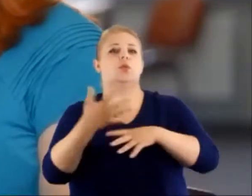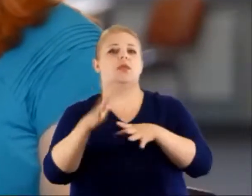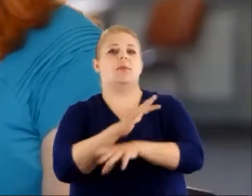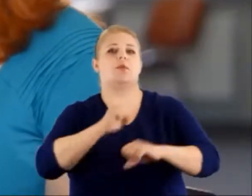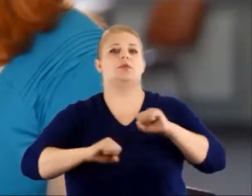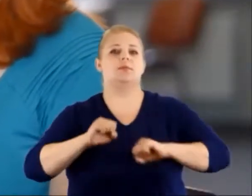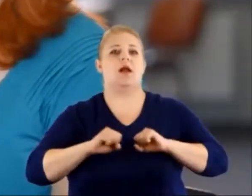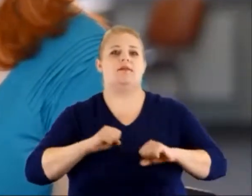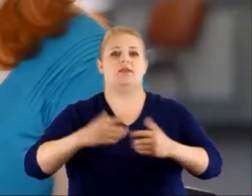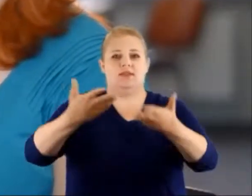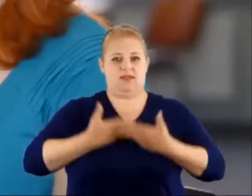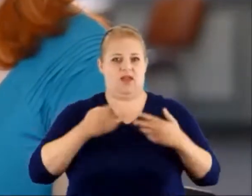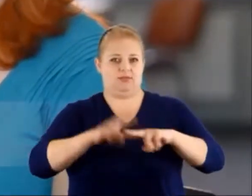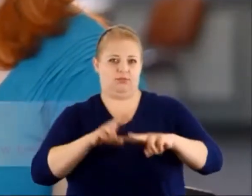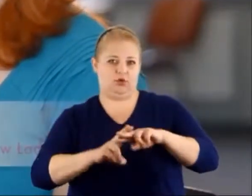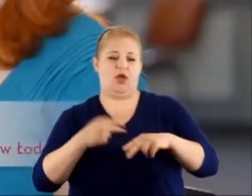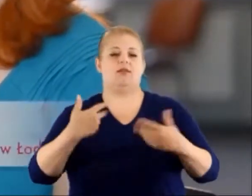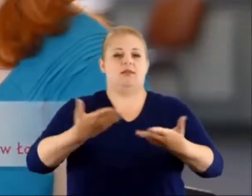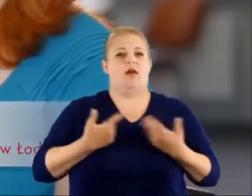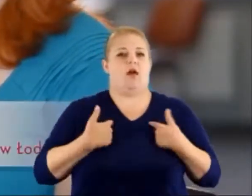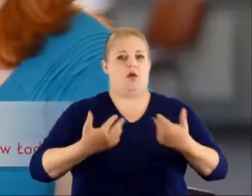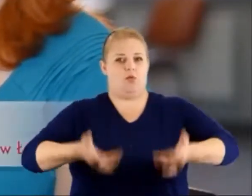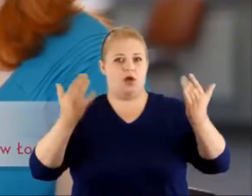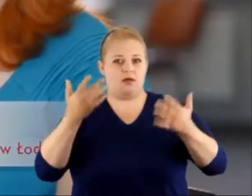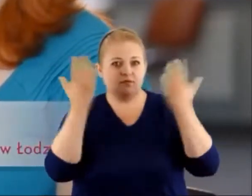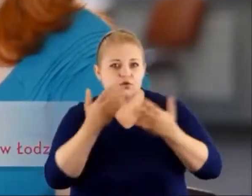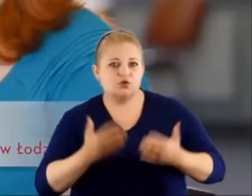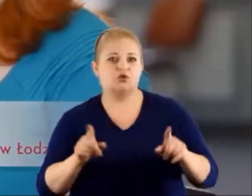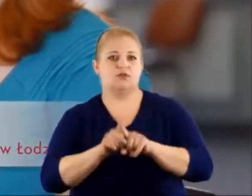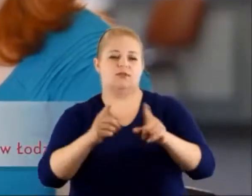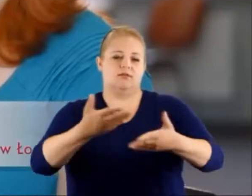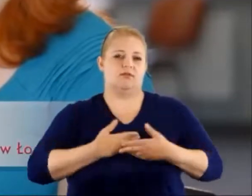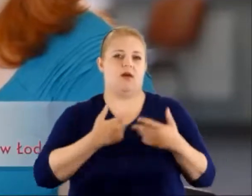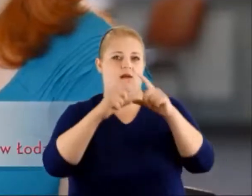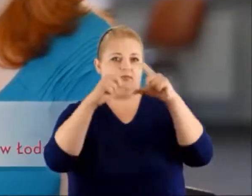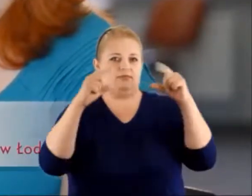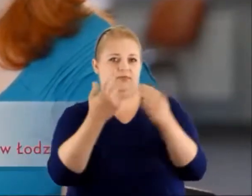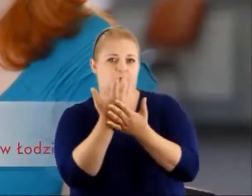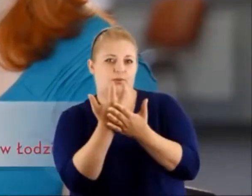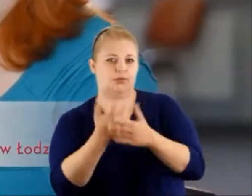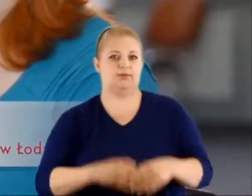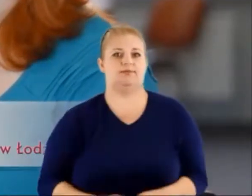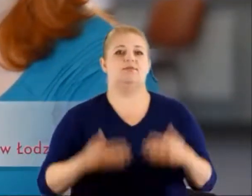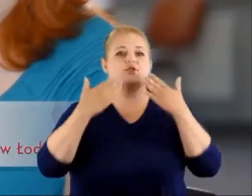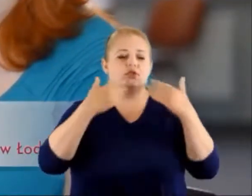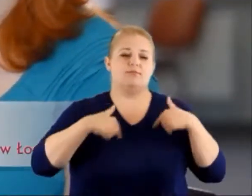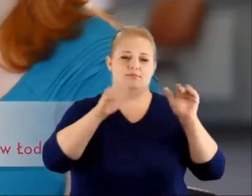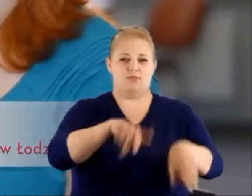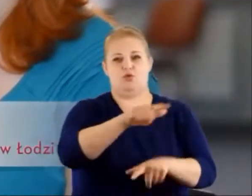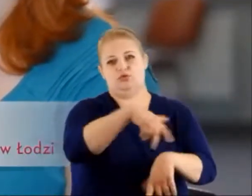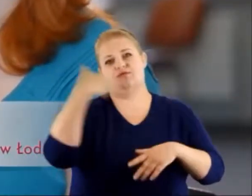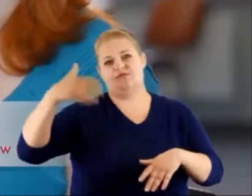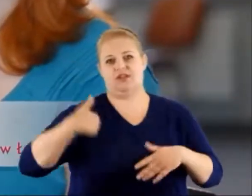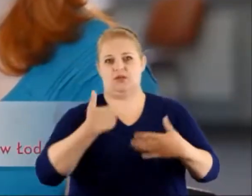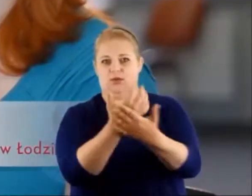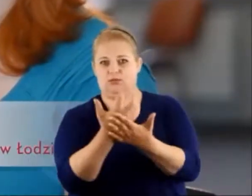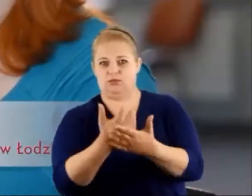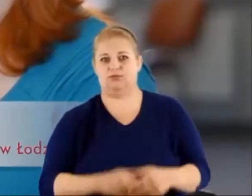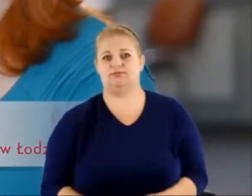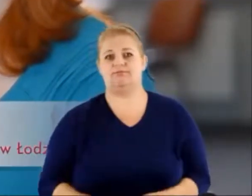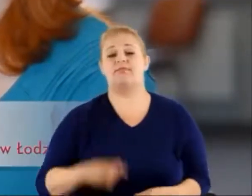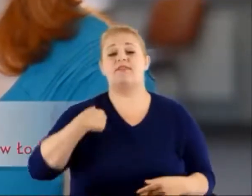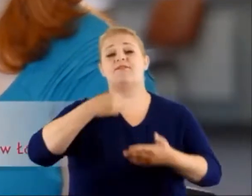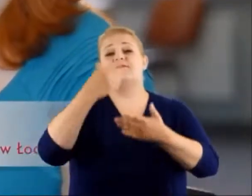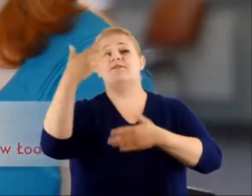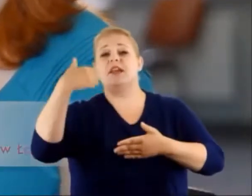mi sprzęt, który ułatwia mi czytanie. Zapewnia mi dyktafony, dzięki którym nagrywam